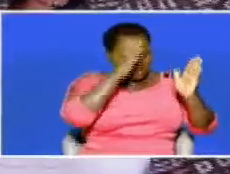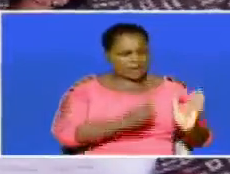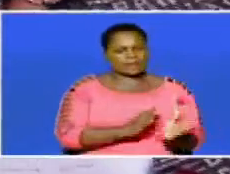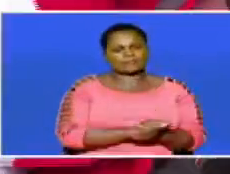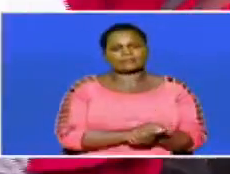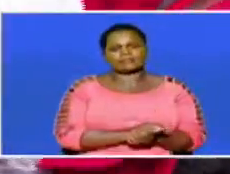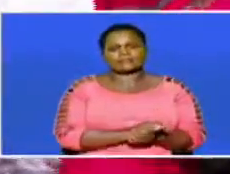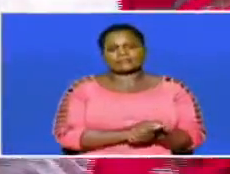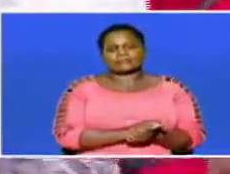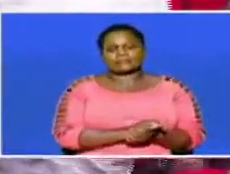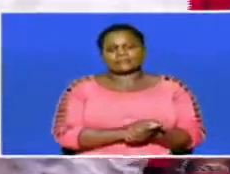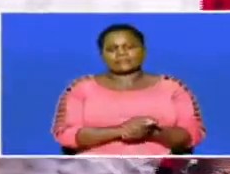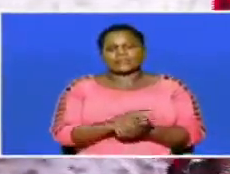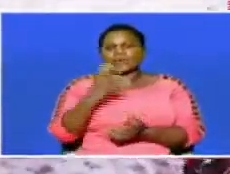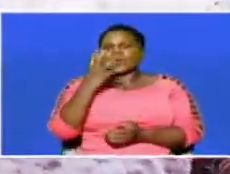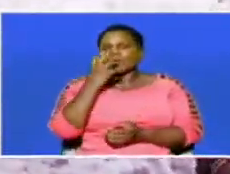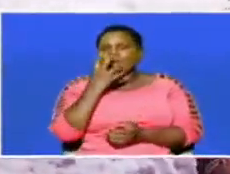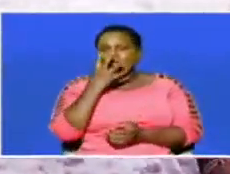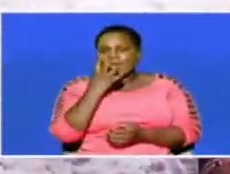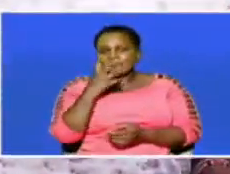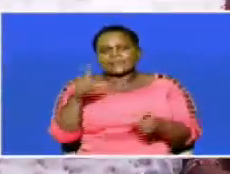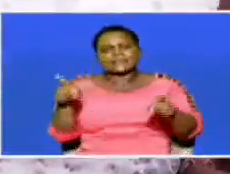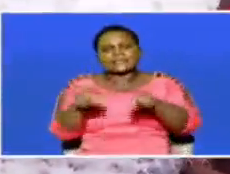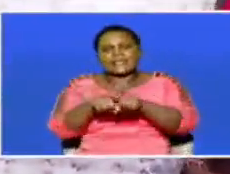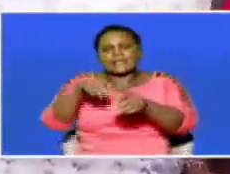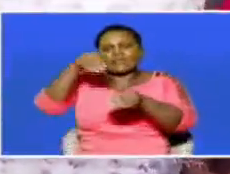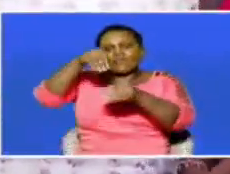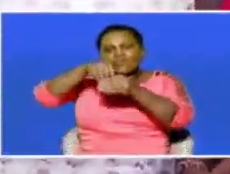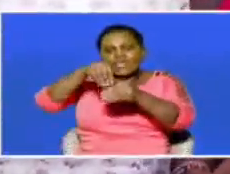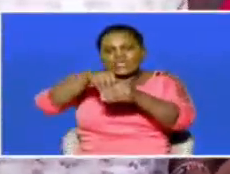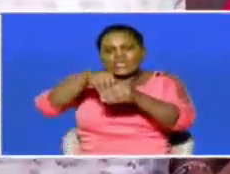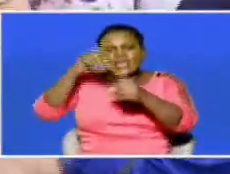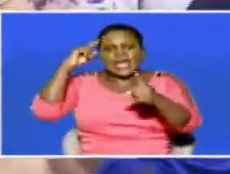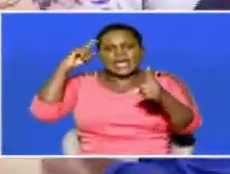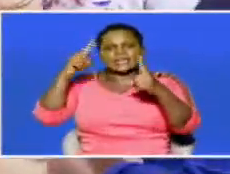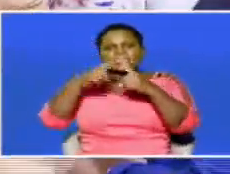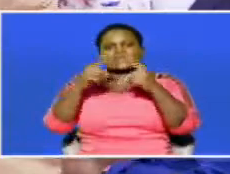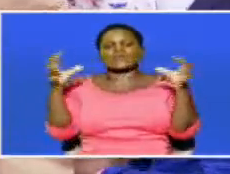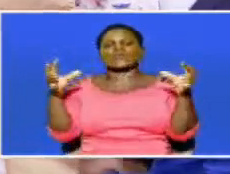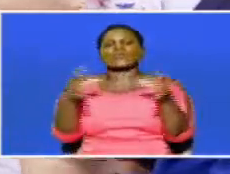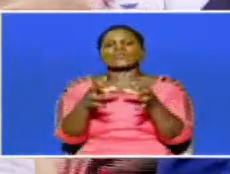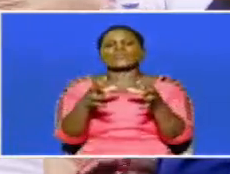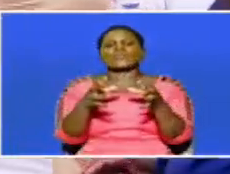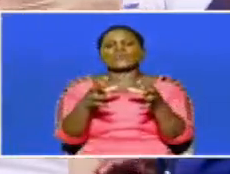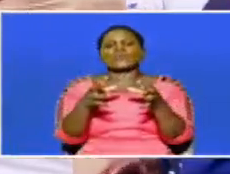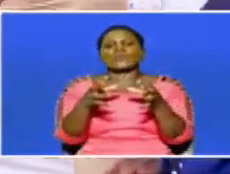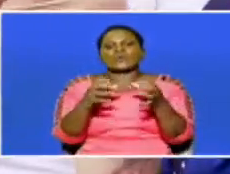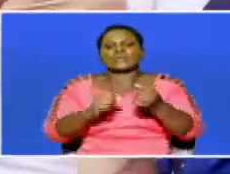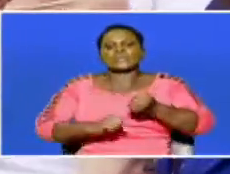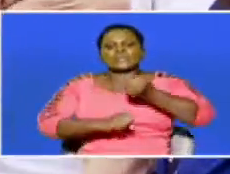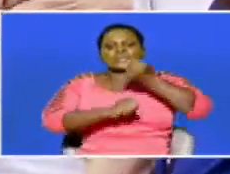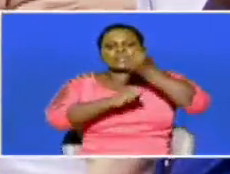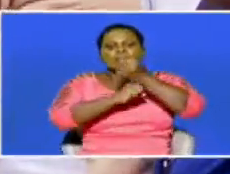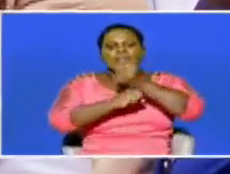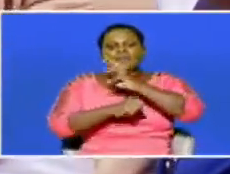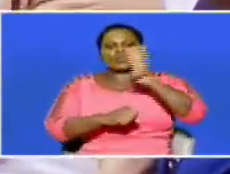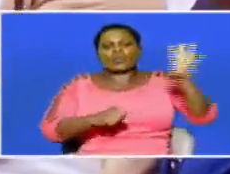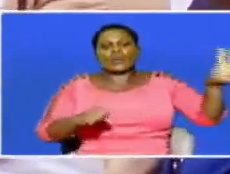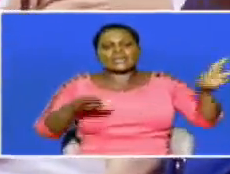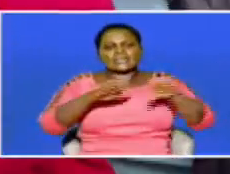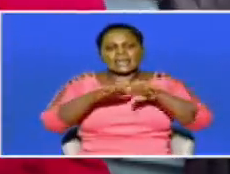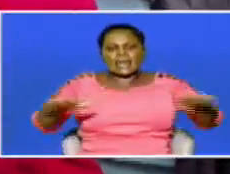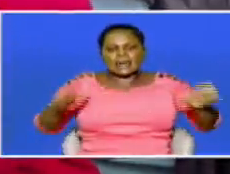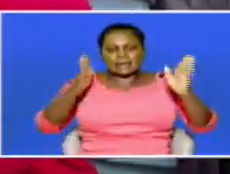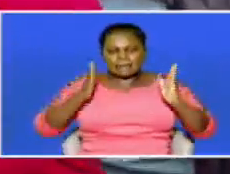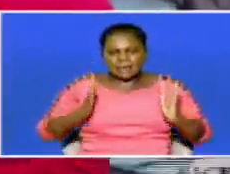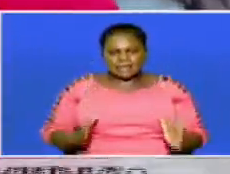Hoja kwamba chama cha UDM ambacho pia ni mwana chama wa mungano wa zimio laumoja na pigia upatu mbunge wa Westlands team